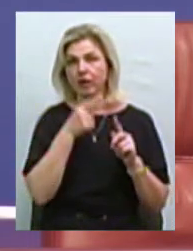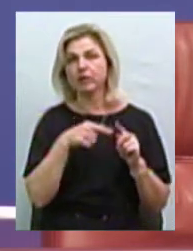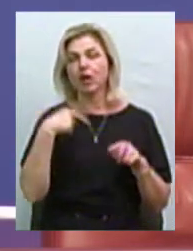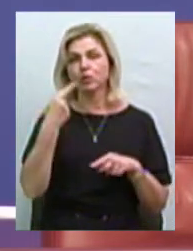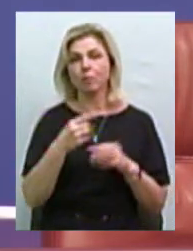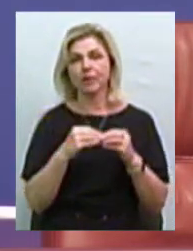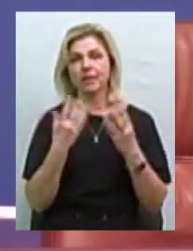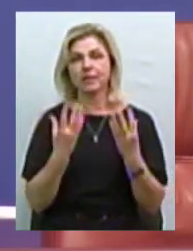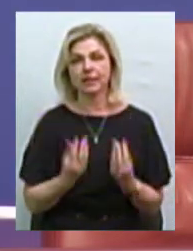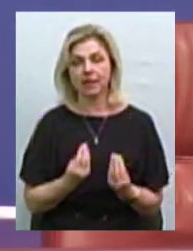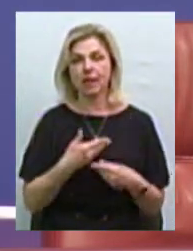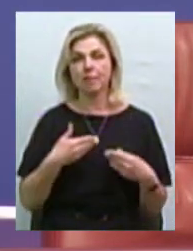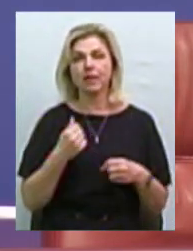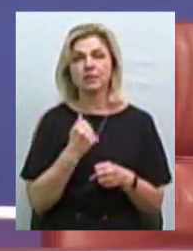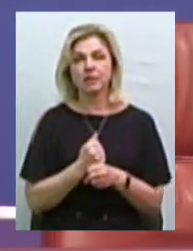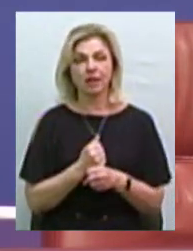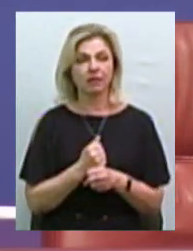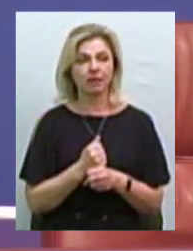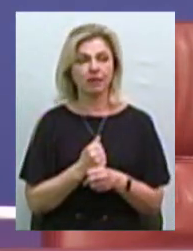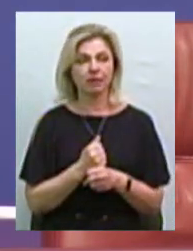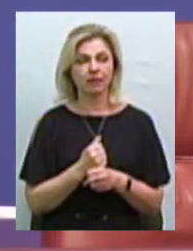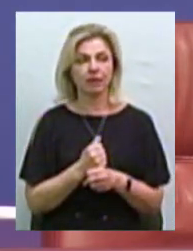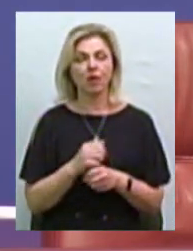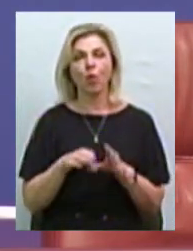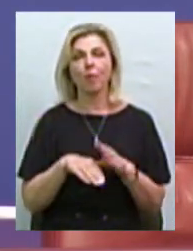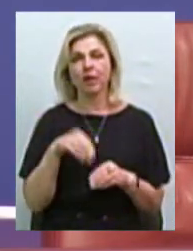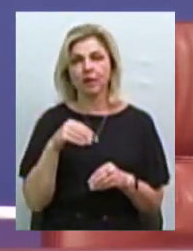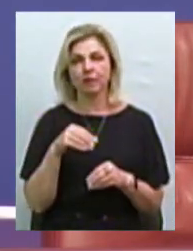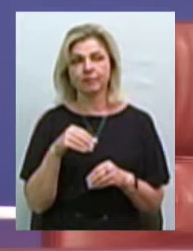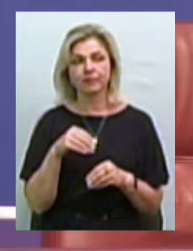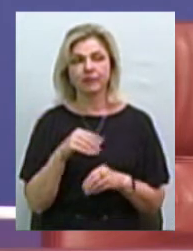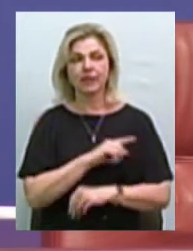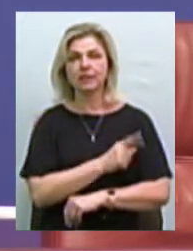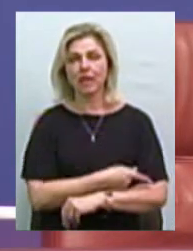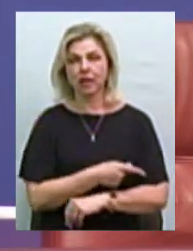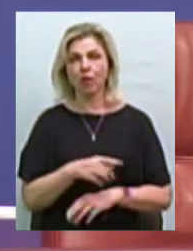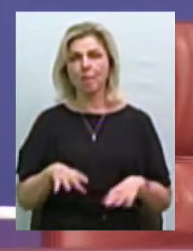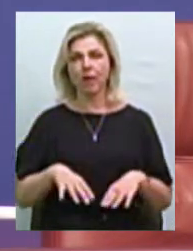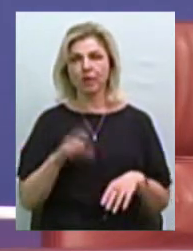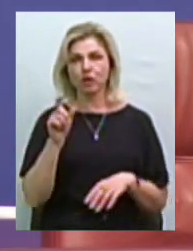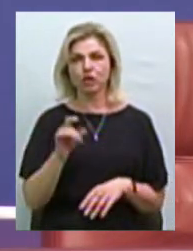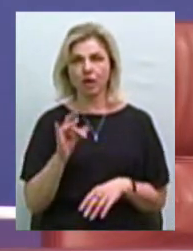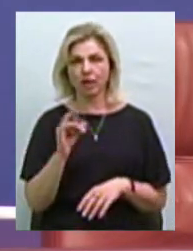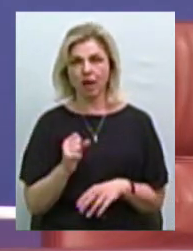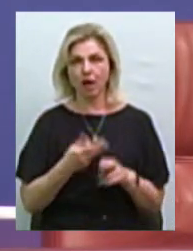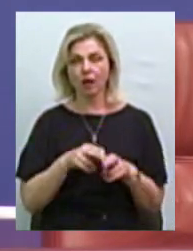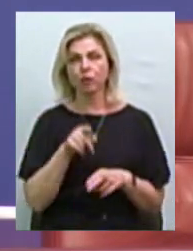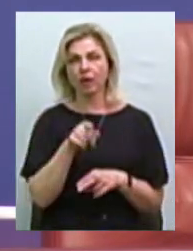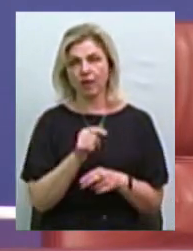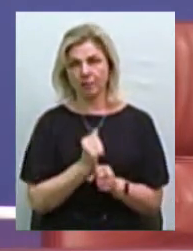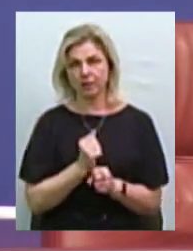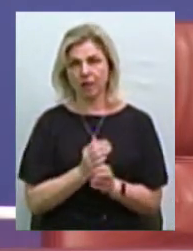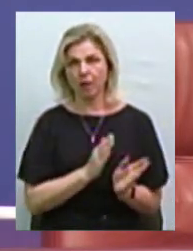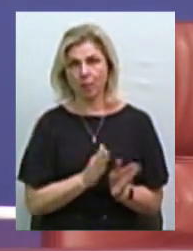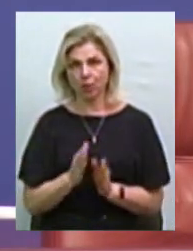днів ми проведемо корпус і оберемо сильного менеджера, який наведе там порядок досить